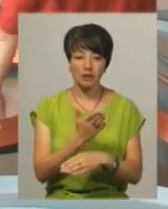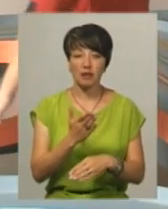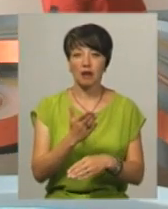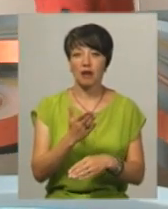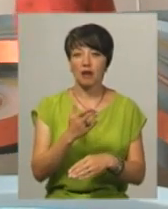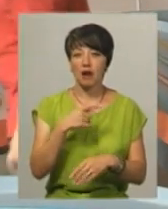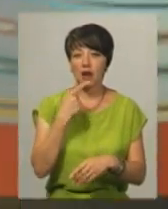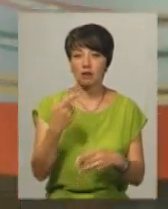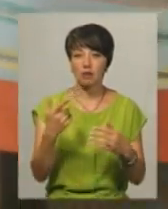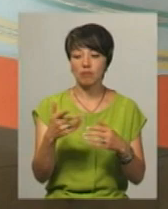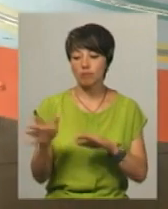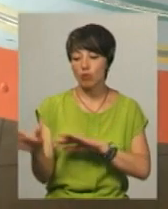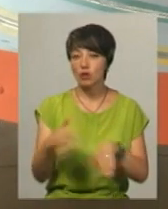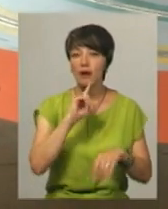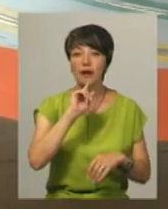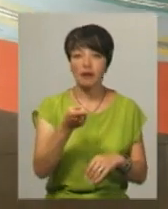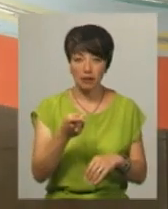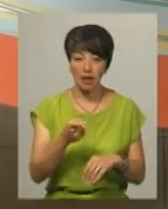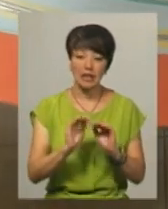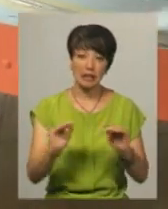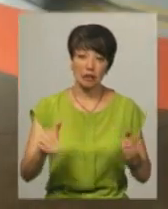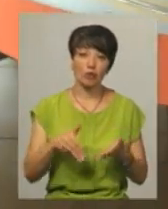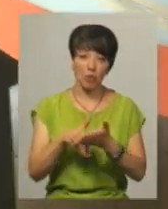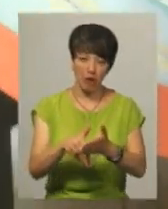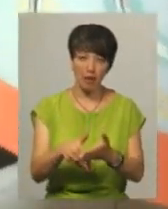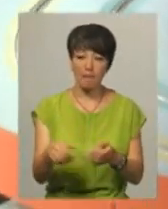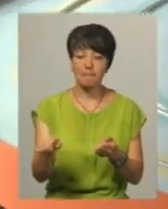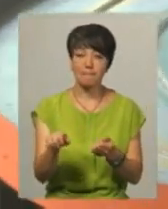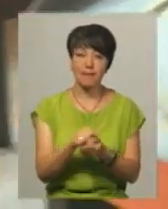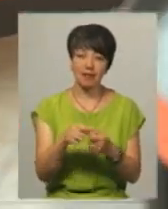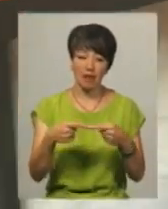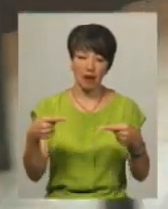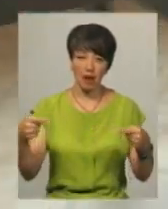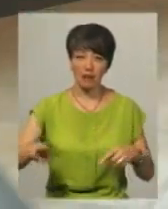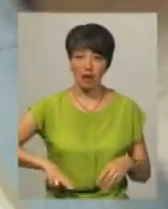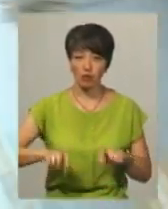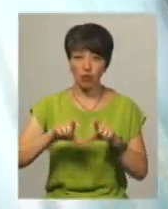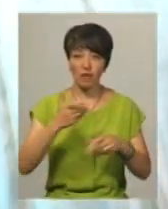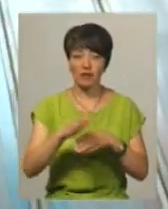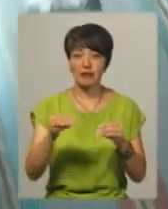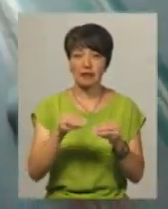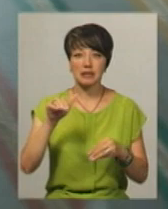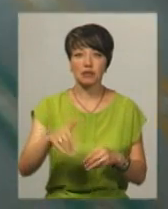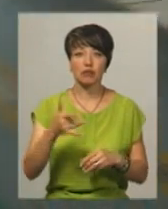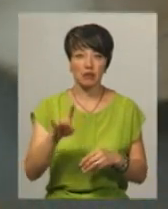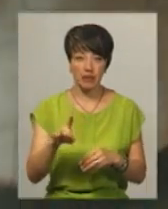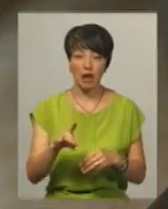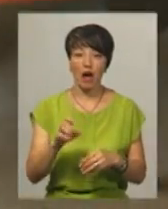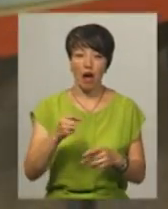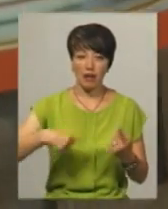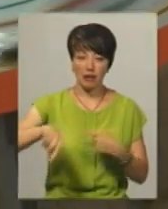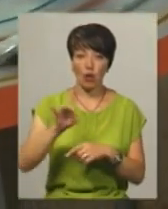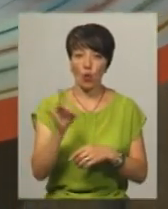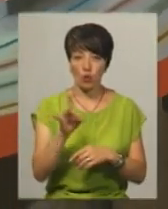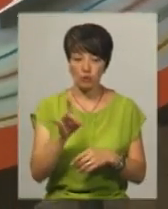Юрій Ящук каже витратив рік часу. Гуртківці йому допомагали. На матеріали директор школи Олександр Курганський виділил 10 тисяч гривень, а трек такого